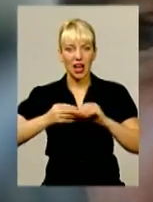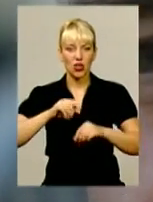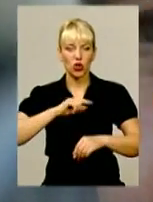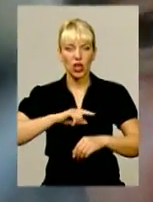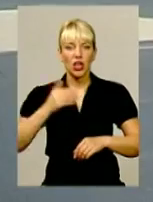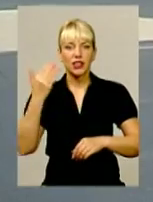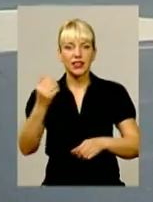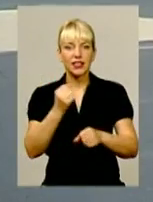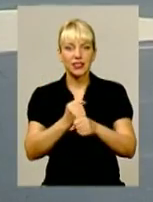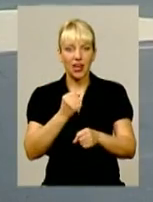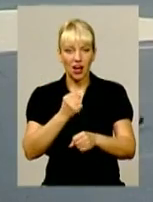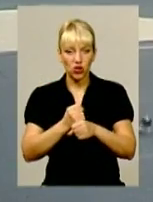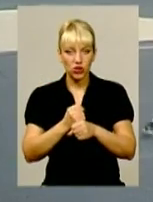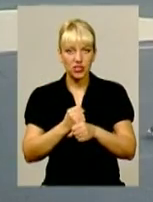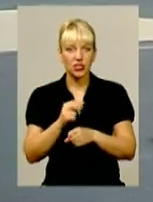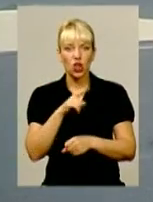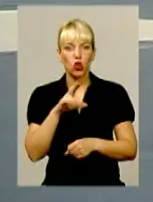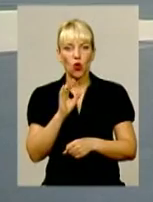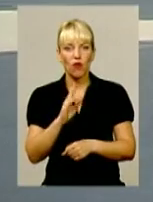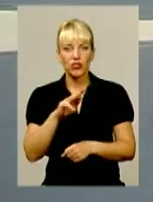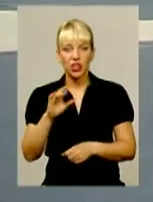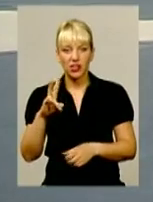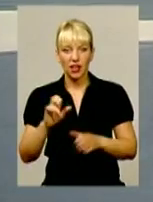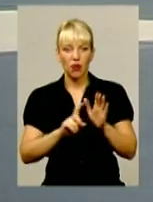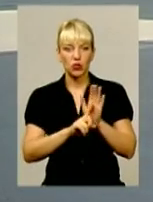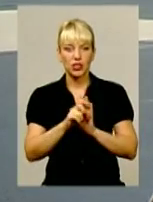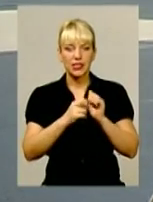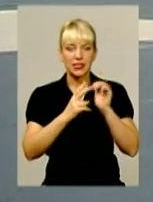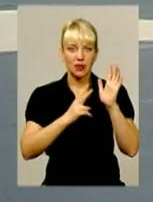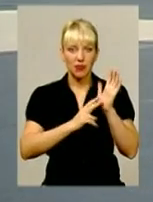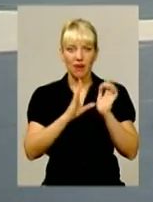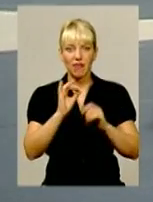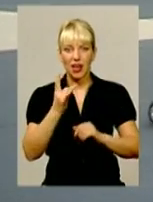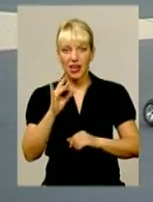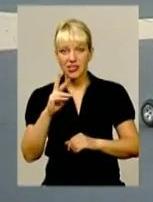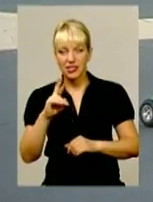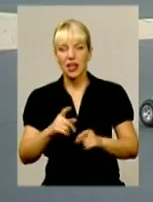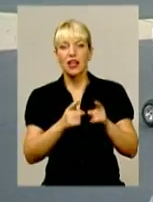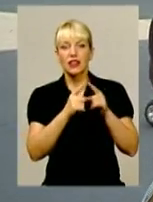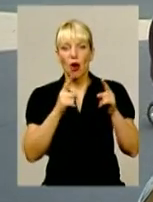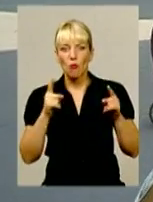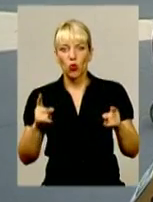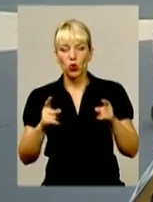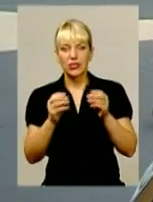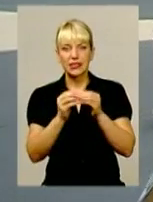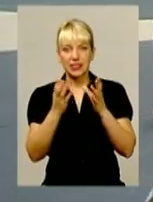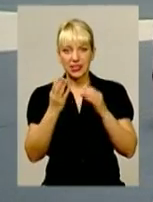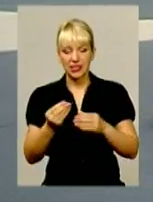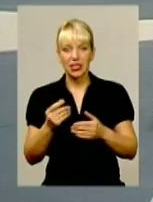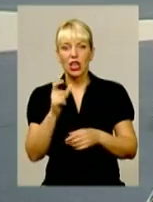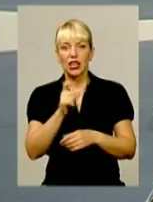Олександра Довженка. Починаючи з 17 вересня, протягом 10 днів глядачі можуть приходити до кінотеатру